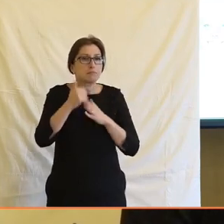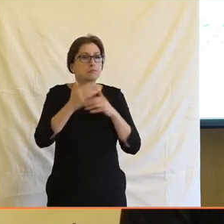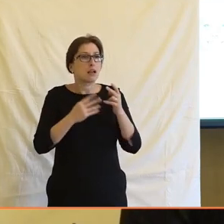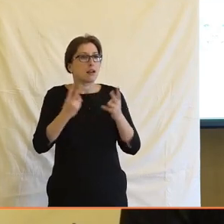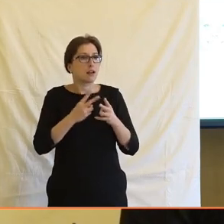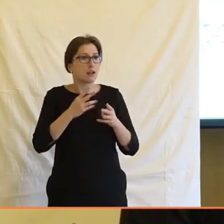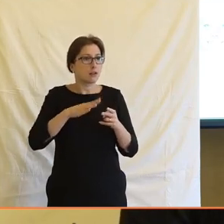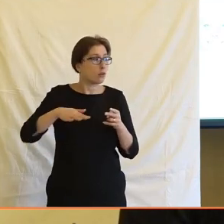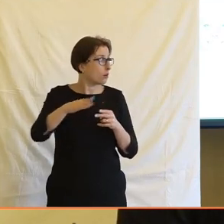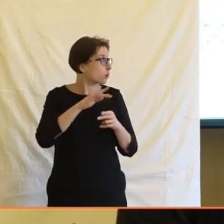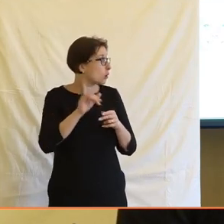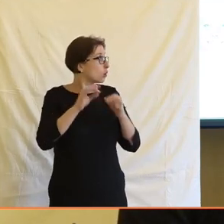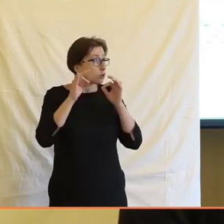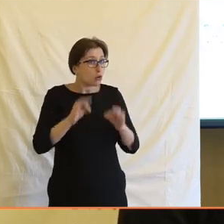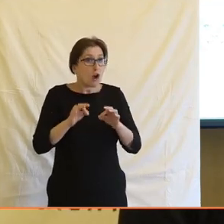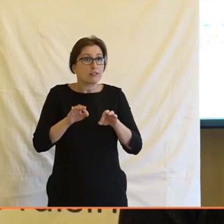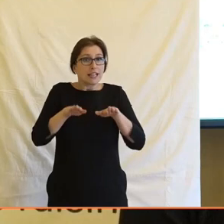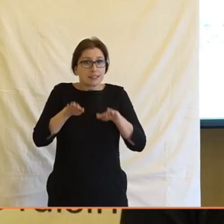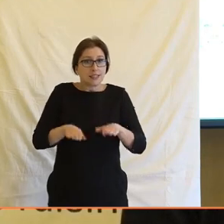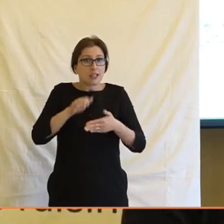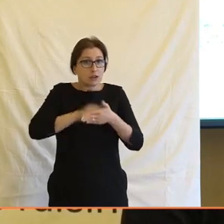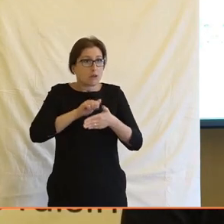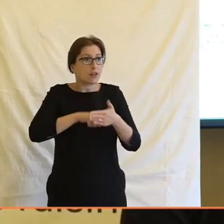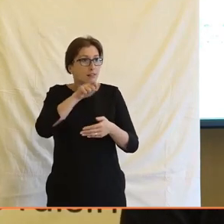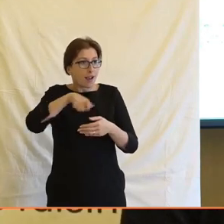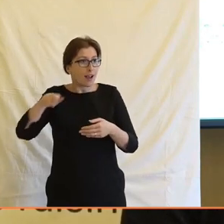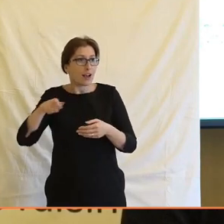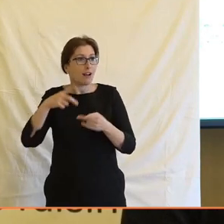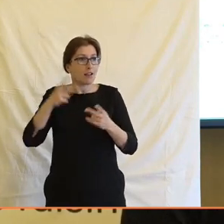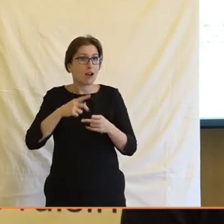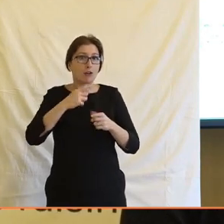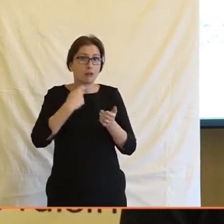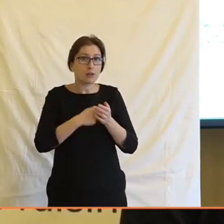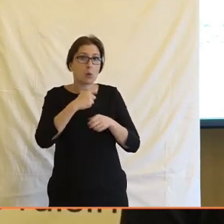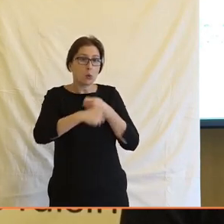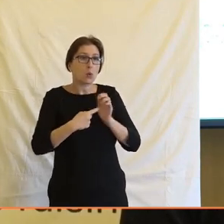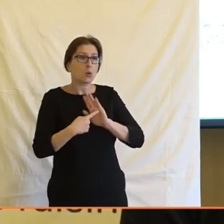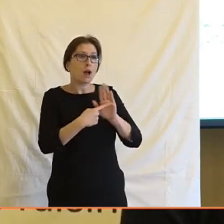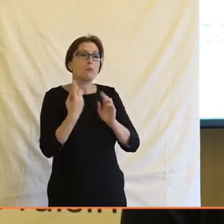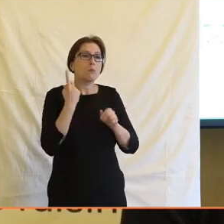ti, kteří sedíte, asi tady zrovna nepatříte k tomu vzorku, který by to drajvoval, ale